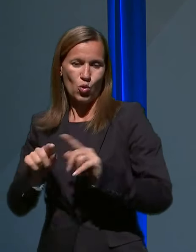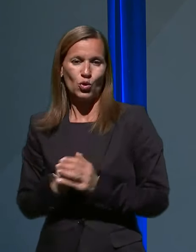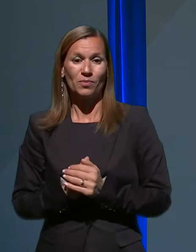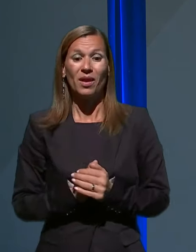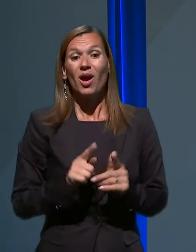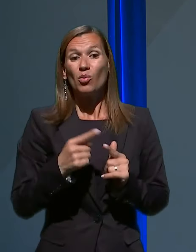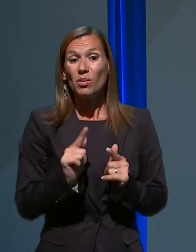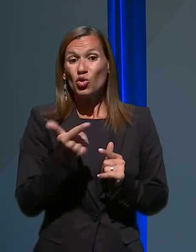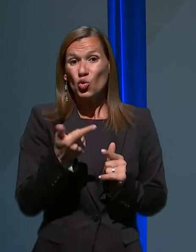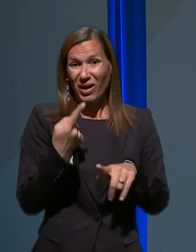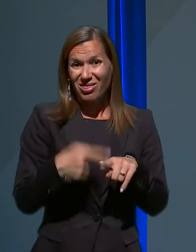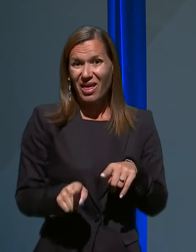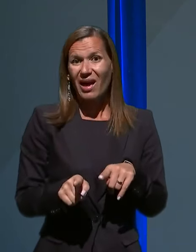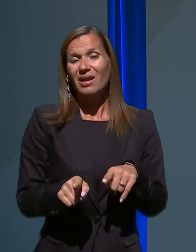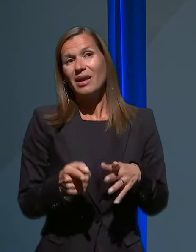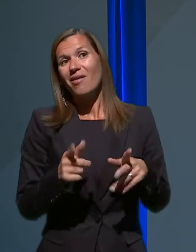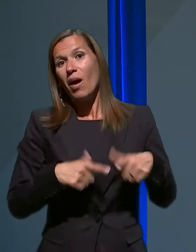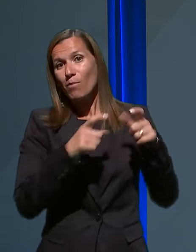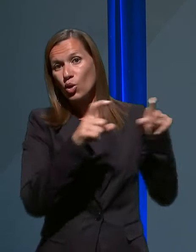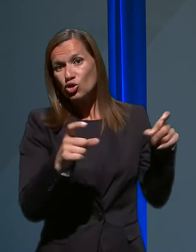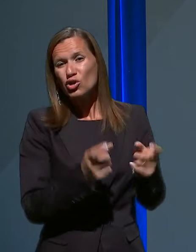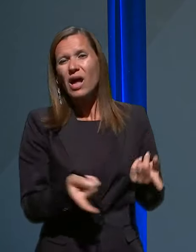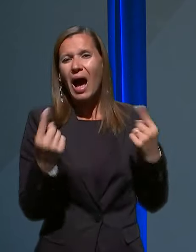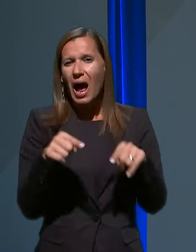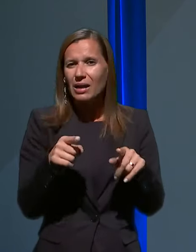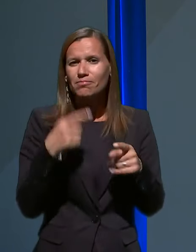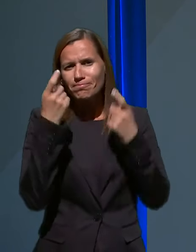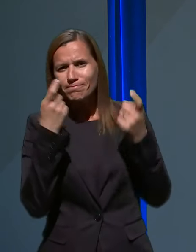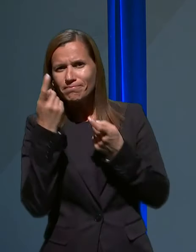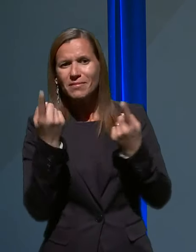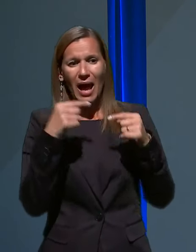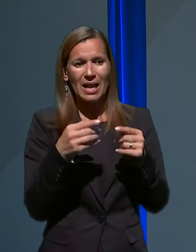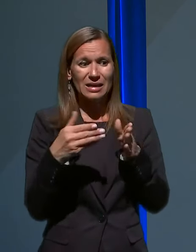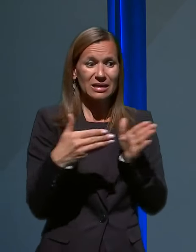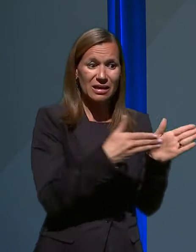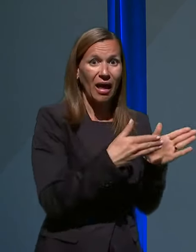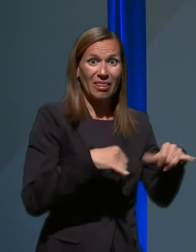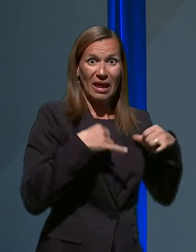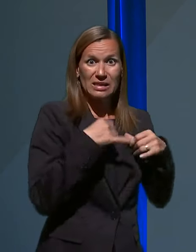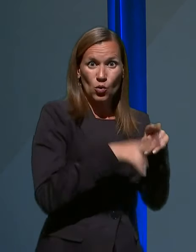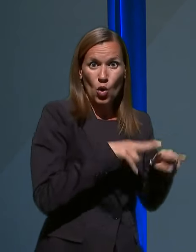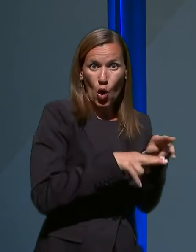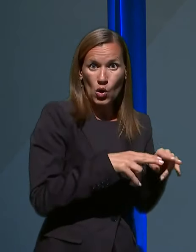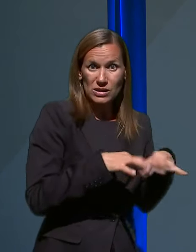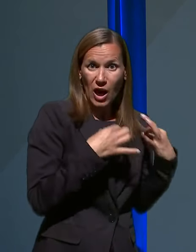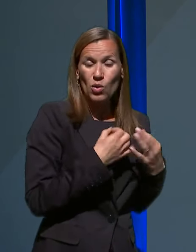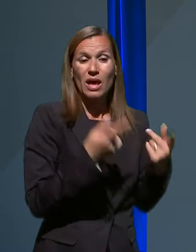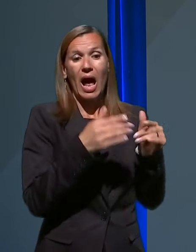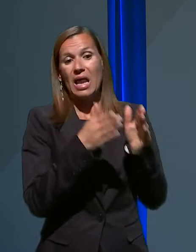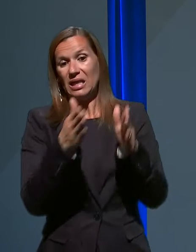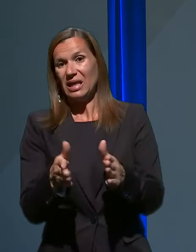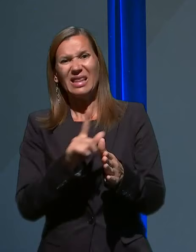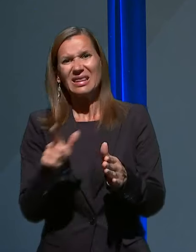bovnišnice, kjer se odločamo, ali gre v neinvazivno ali bolj invazivno zdravljanje. To se pravi tudi